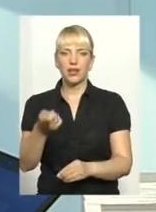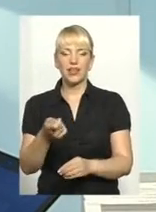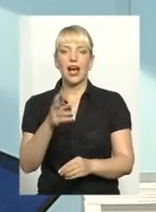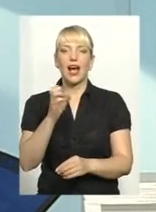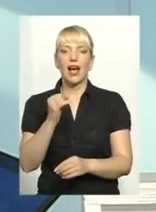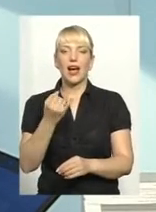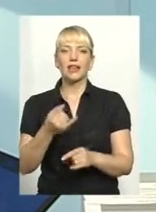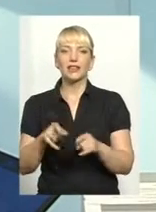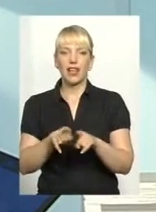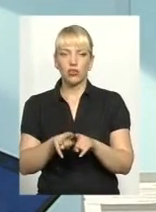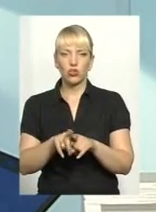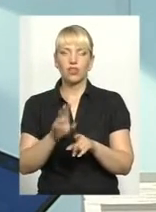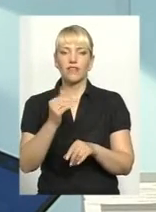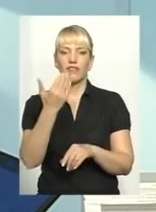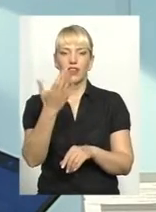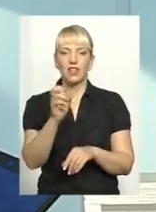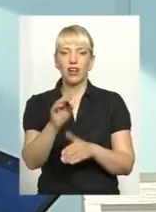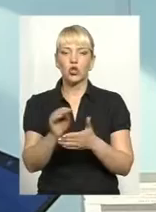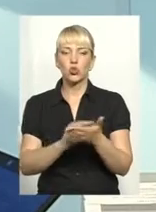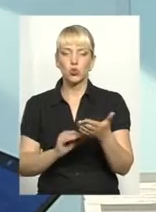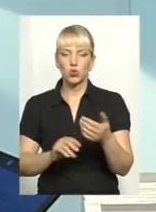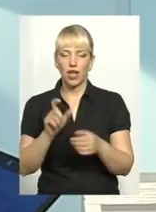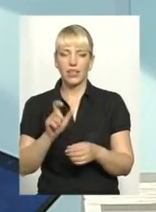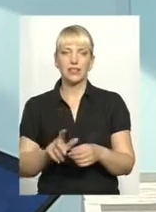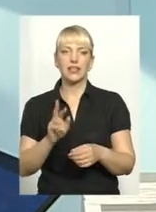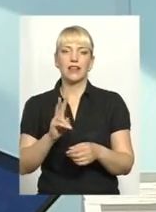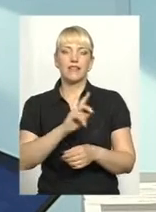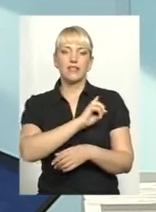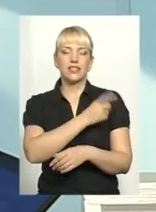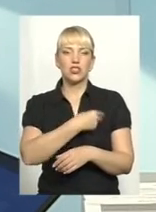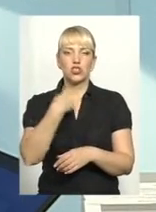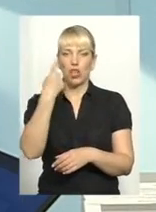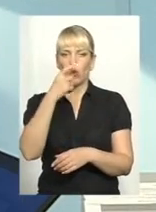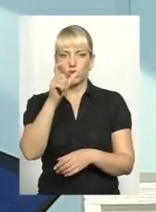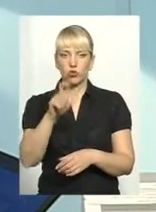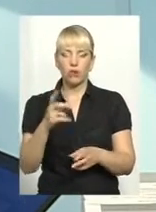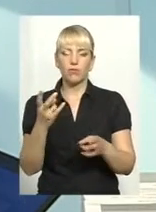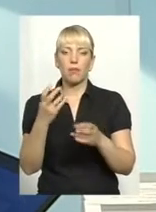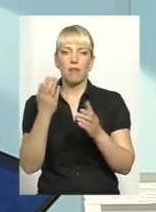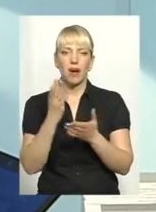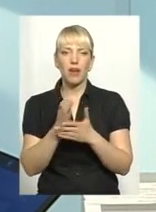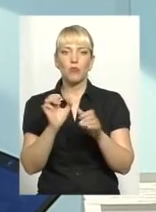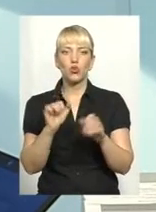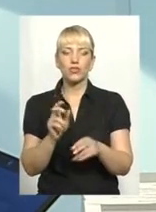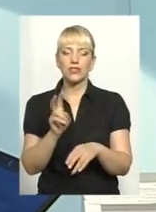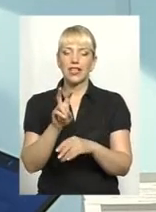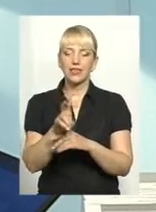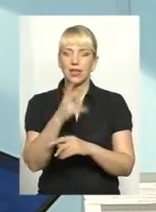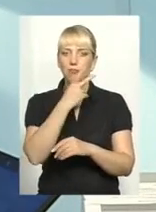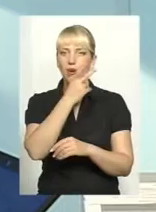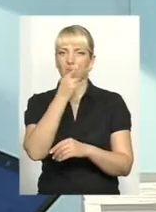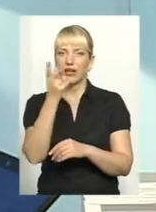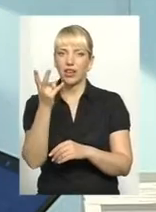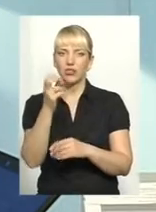але також і ви, як журналісти, як фізична особа, маєте змогу зайти, переглянути цю декларацію, зареєструватись